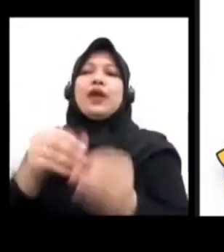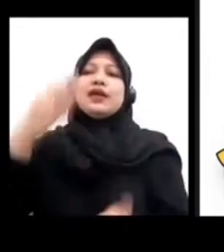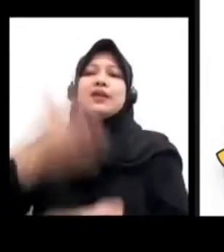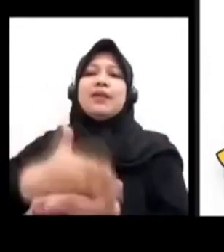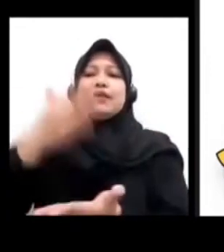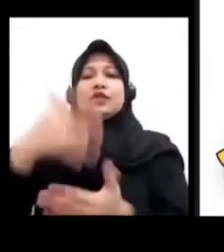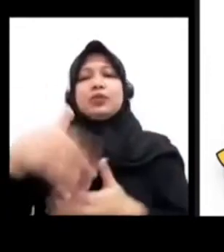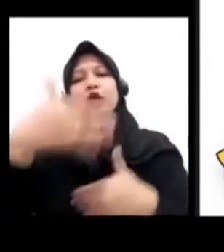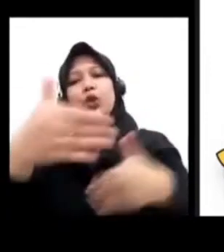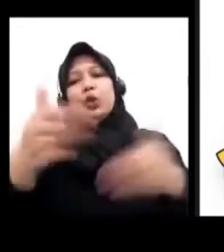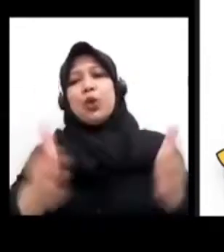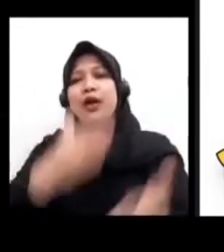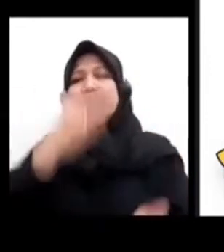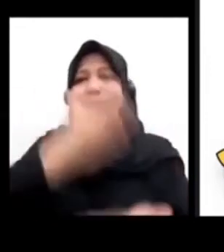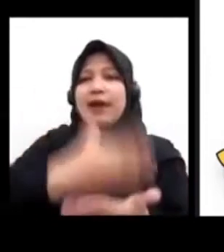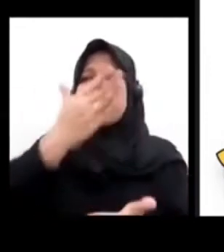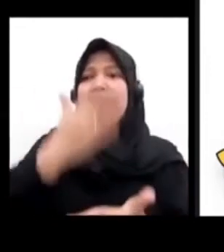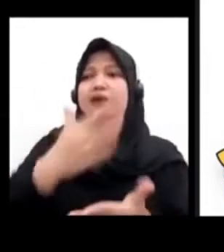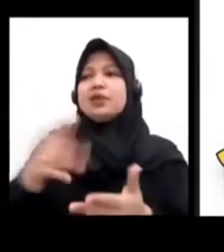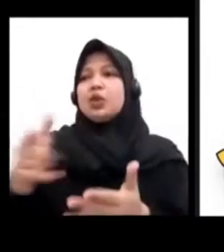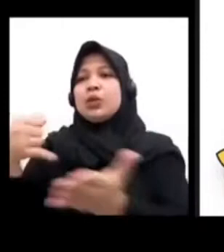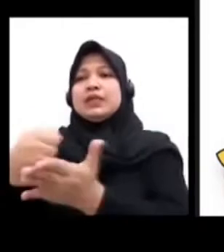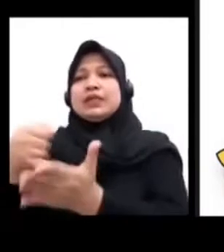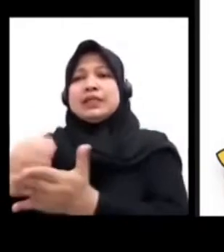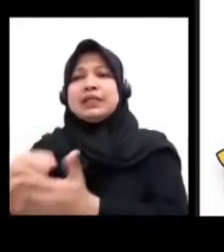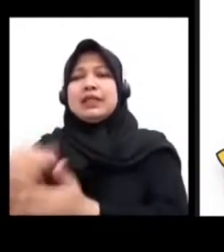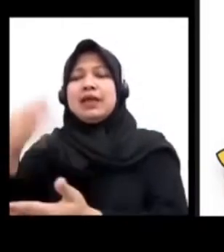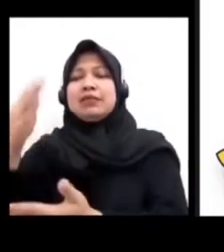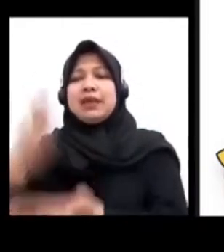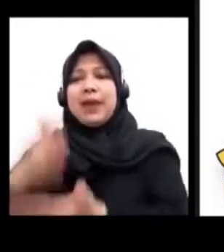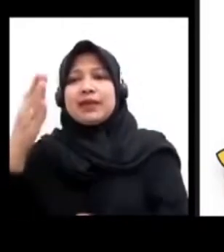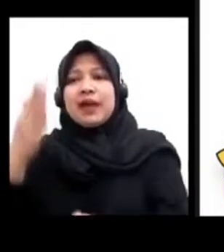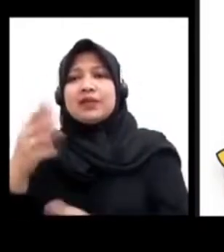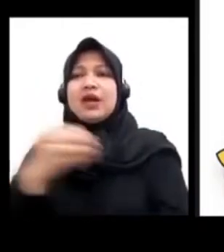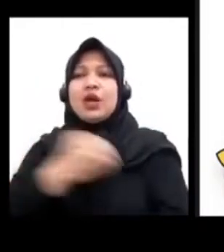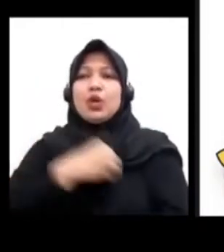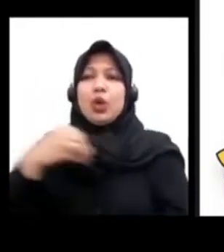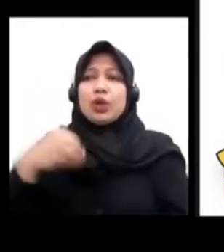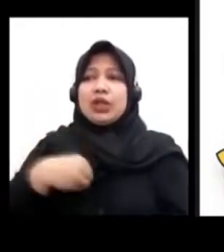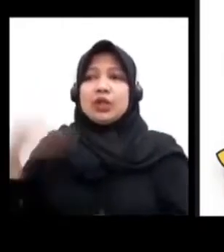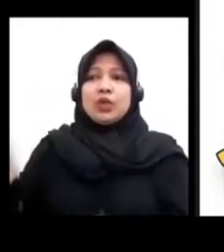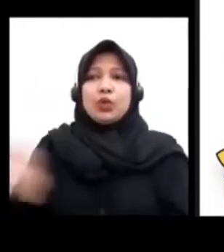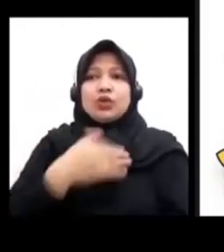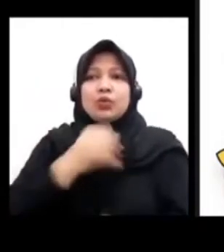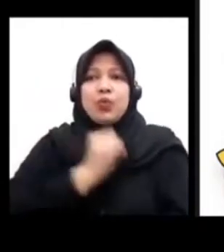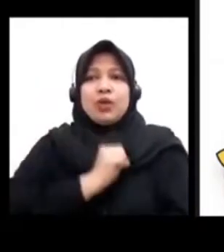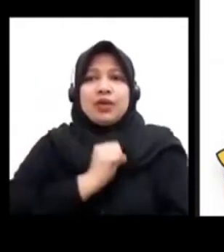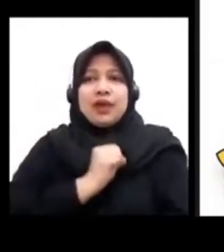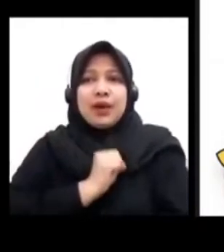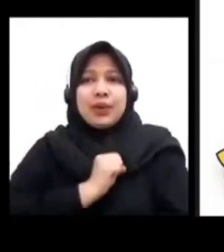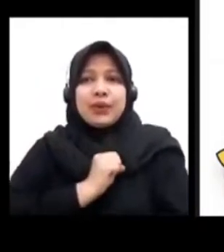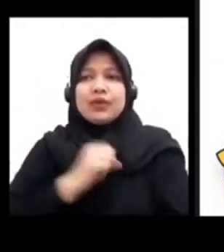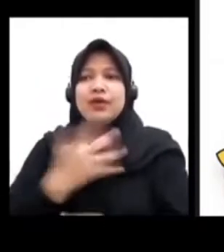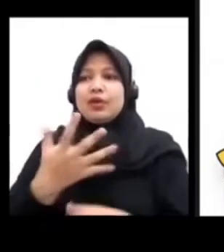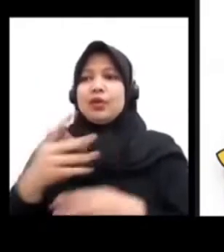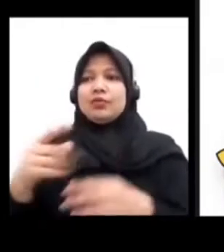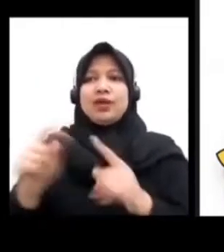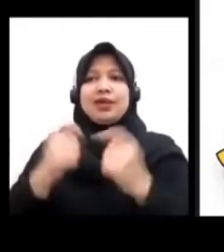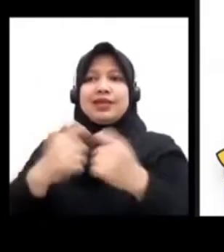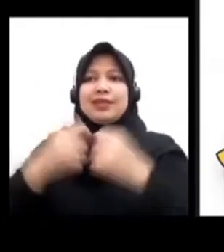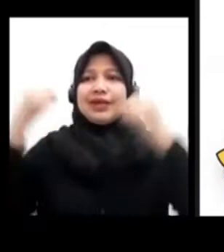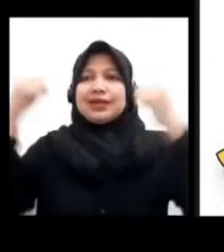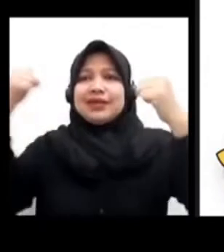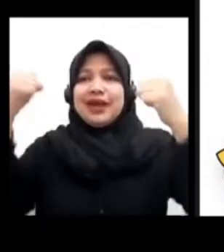Terbatas Kapasitasnya Dokternya juga Pada takut Semuanya Lakisnya Takut